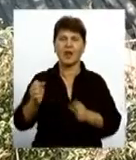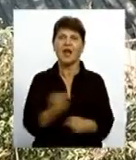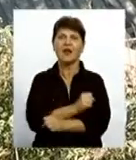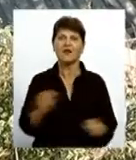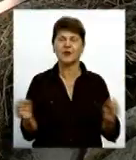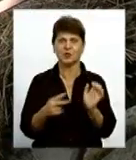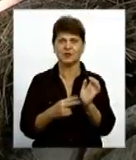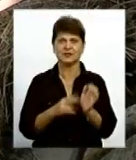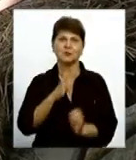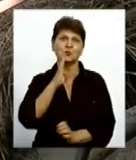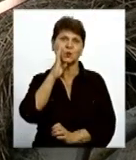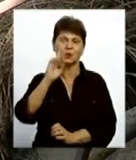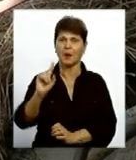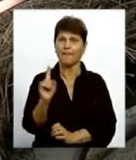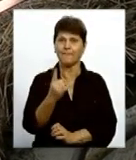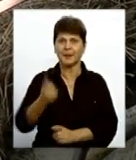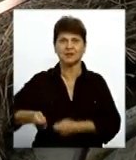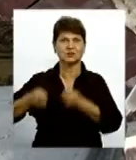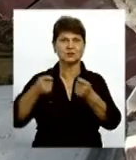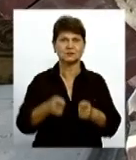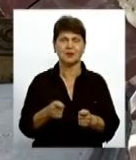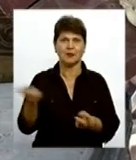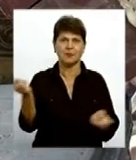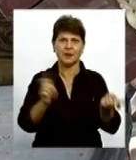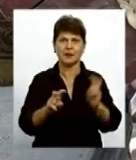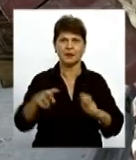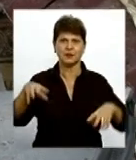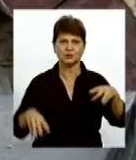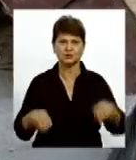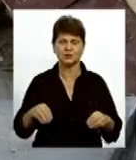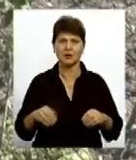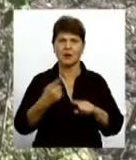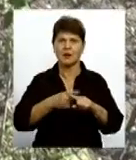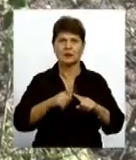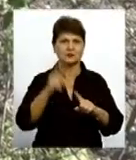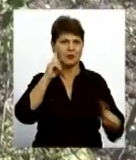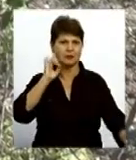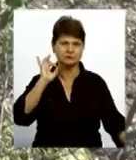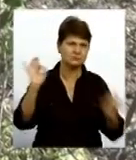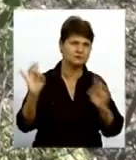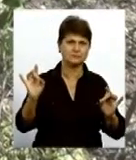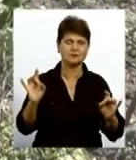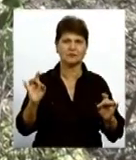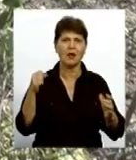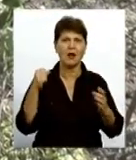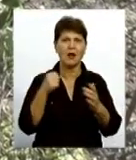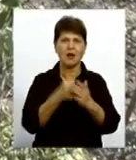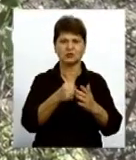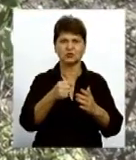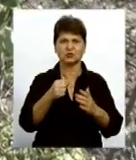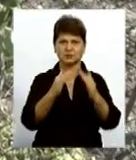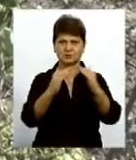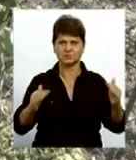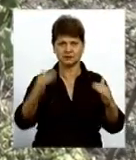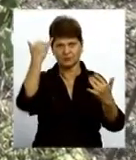близько сьомої ранку Впершими на місце події позбігались сусіди Волна ця пішла аж в хлів Я додоювала корову